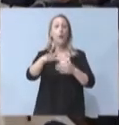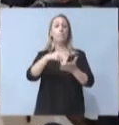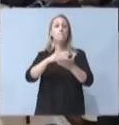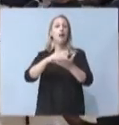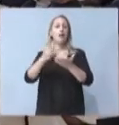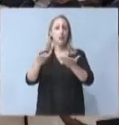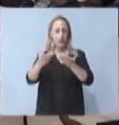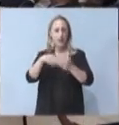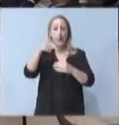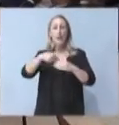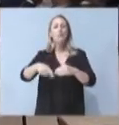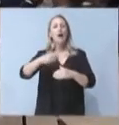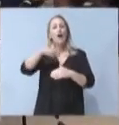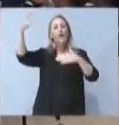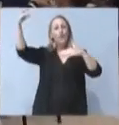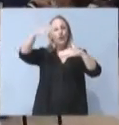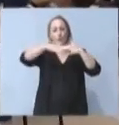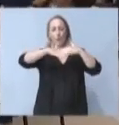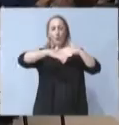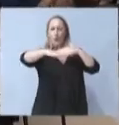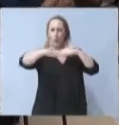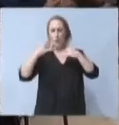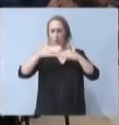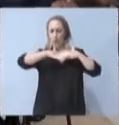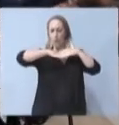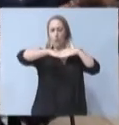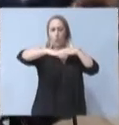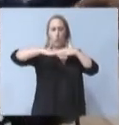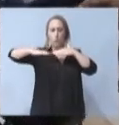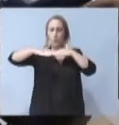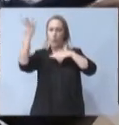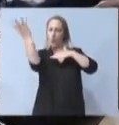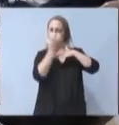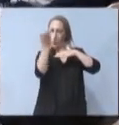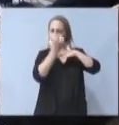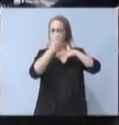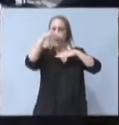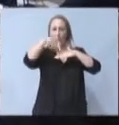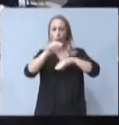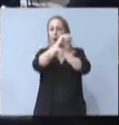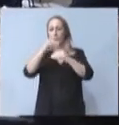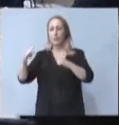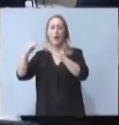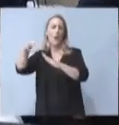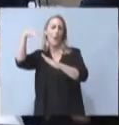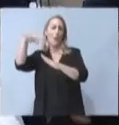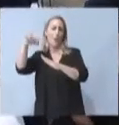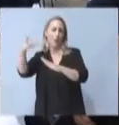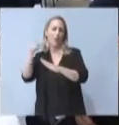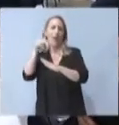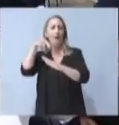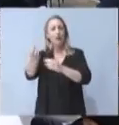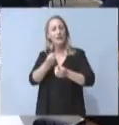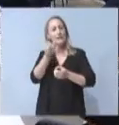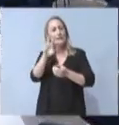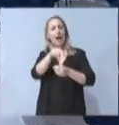φωτοβονταϊκών πάρκων, που θα παρέχουν δωρεάν ρεύμα στα ευάλωτα νοικοκυριά από δημοτικές